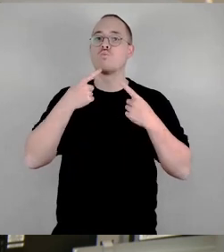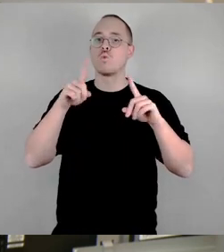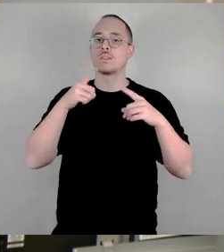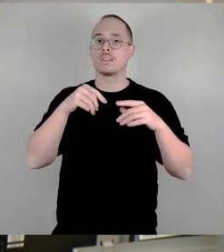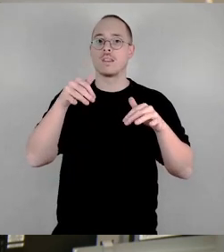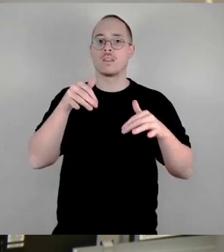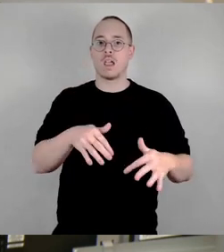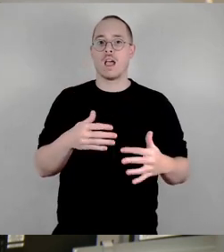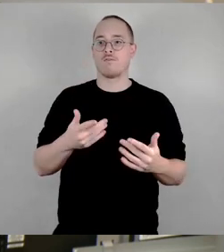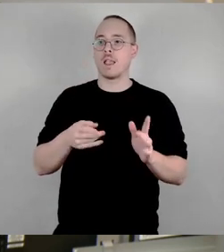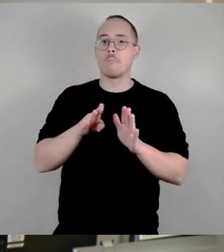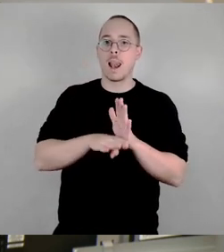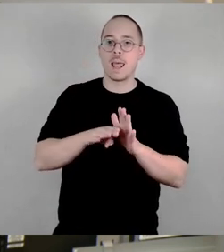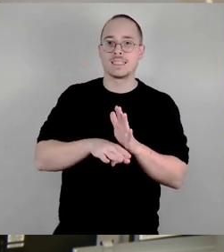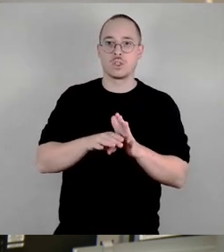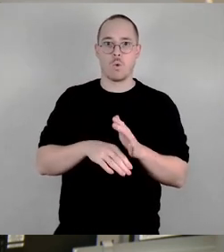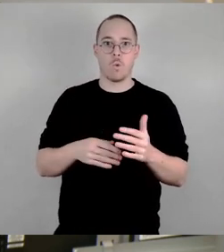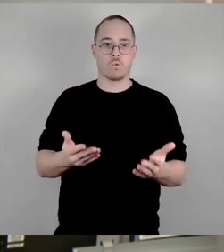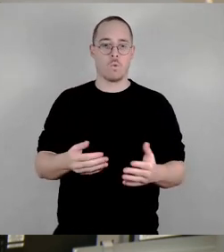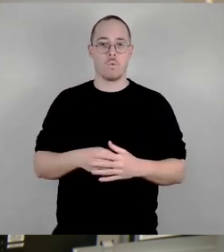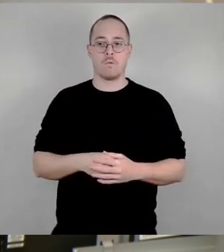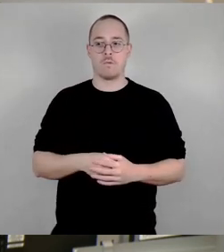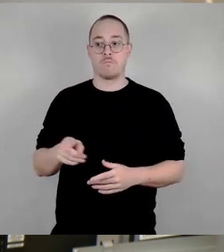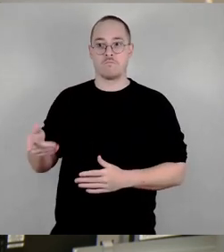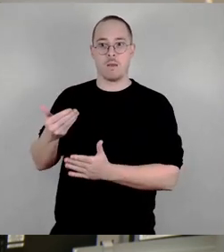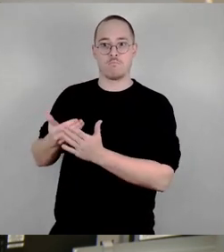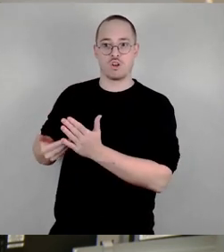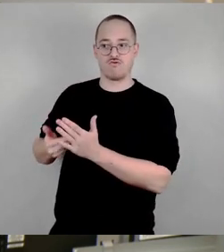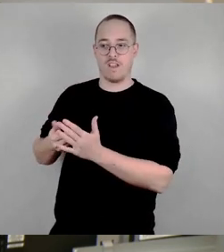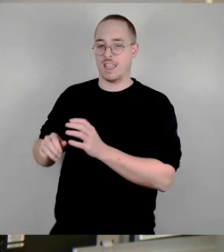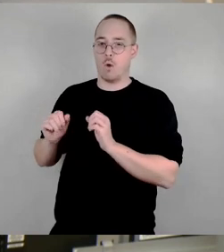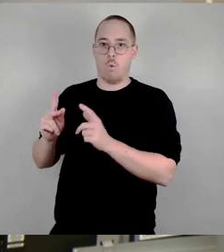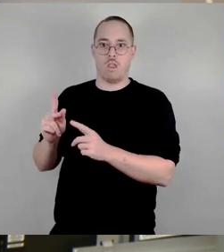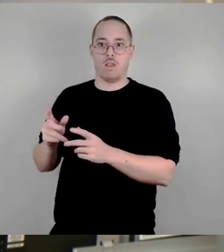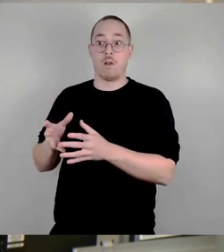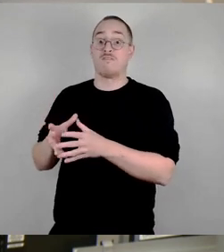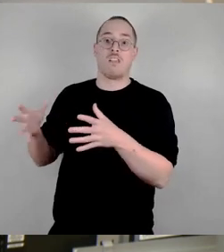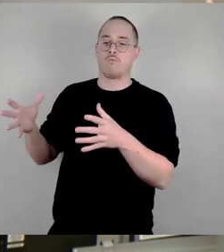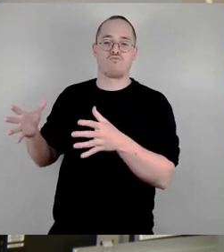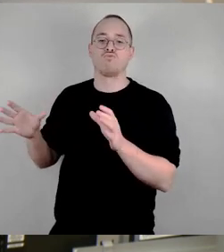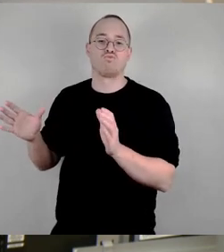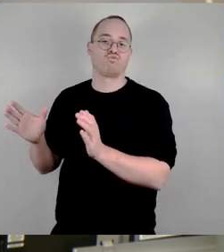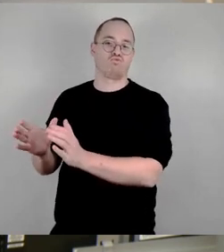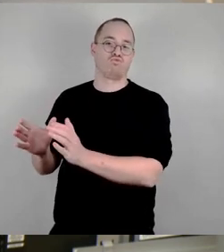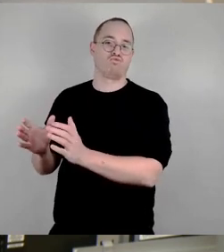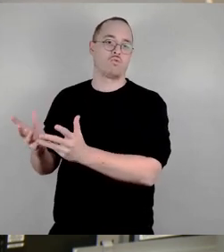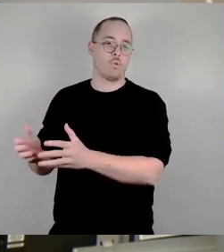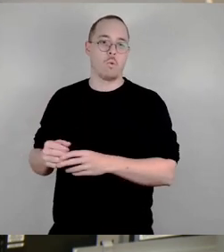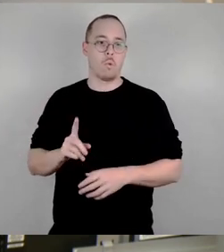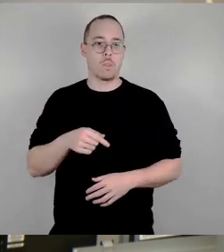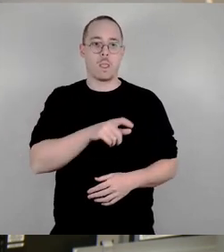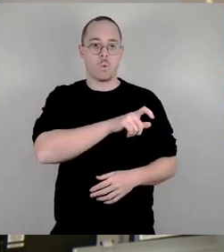Zahl an Beschwerden von einer noch überschaubaren Zahl von Leuten über eine lächerliche Zahl belästigender Straßenmusikanten,